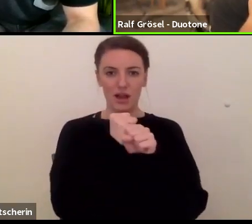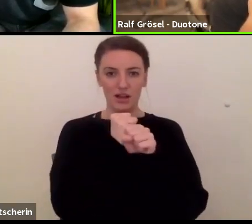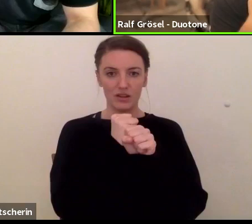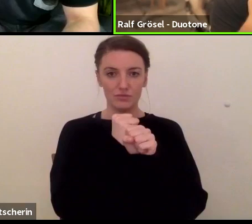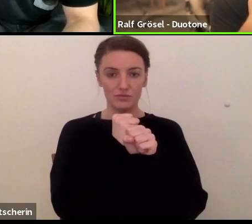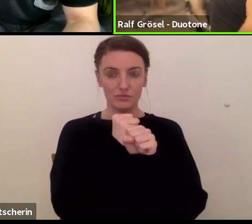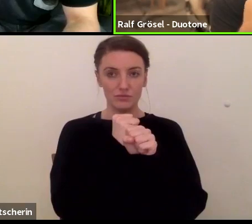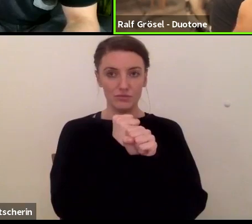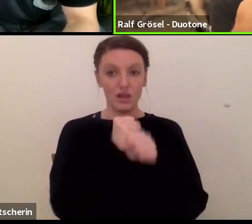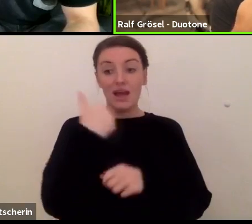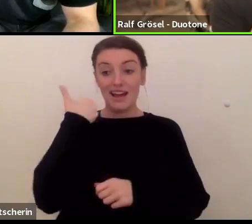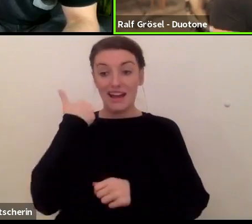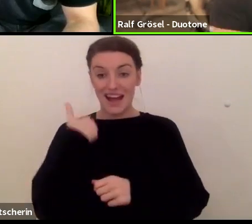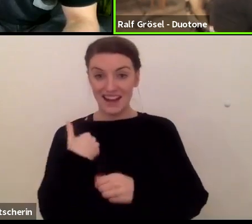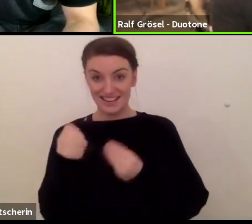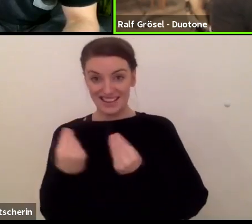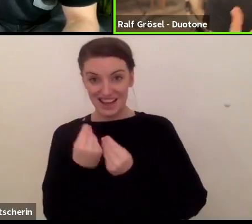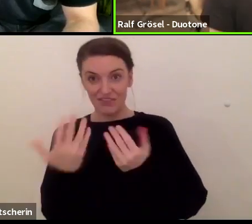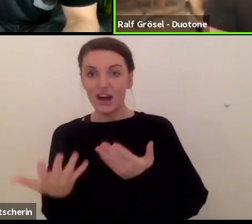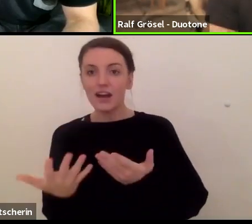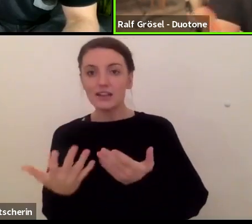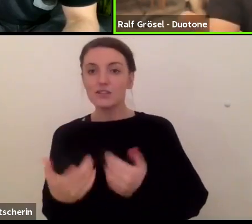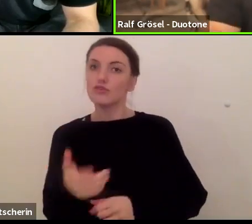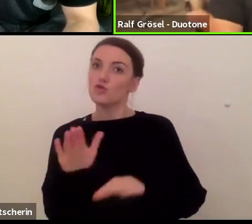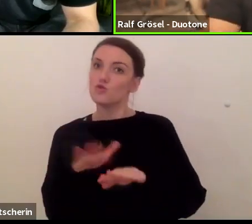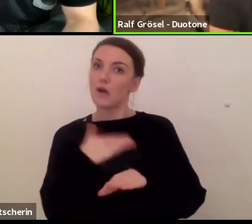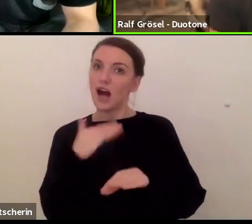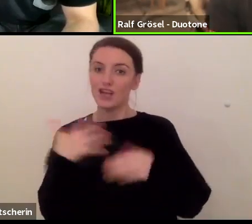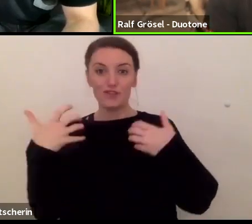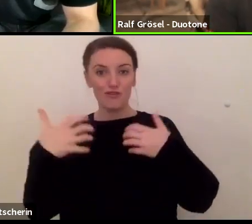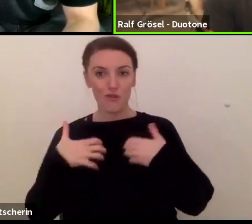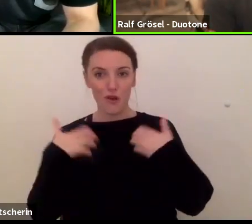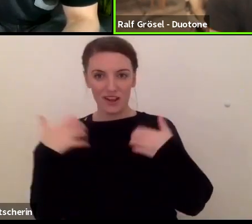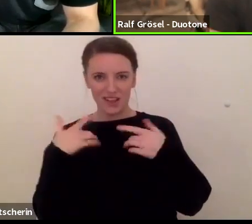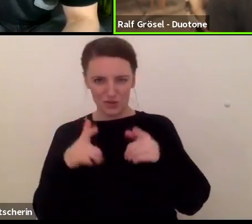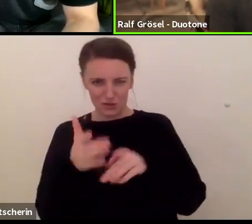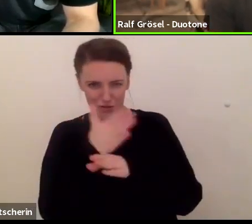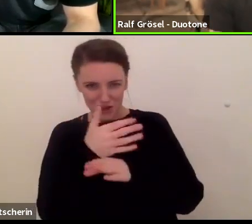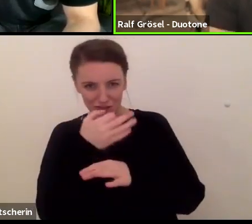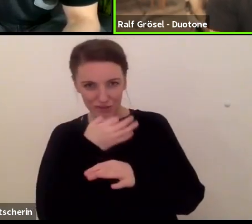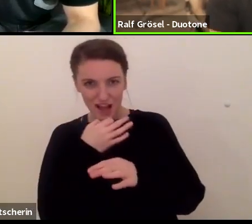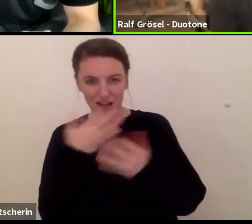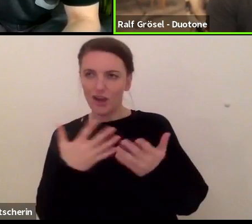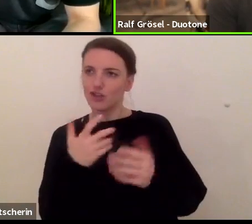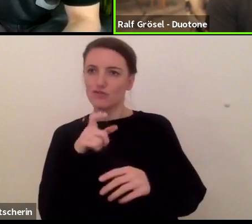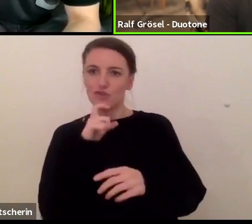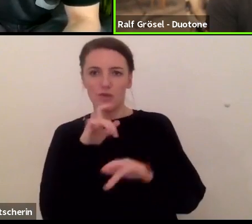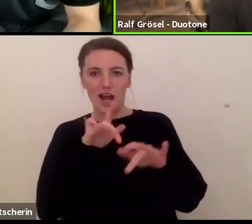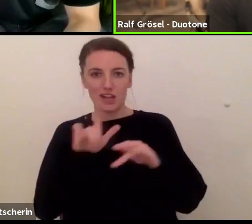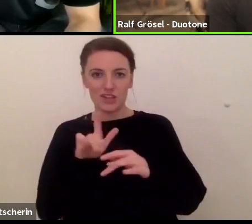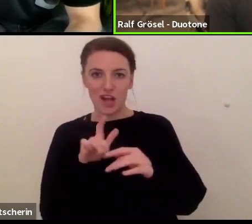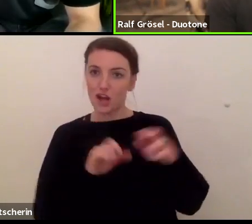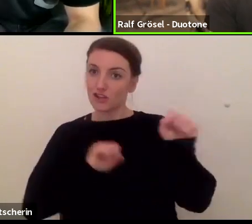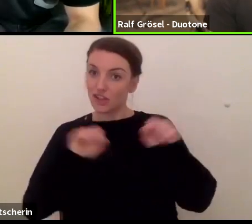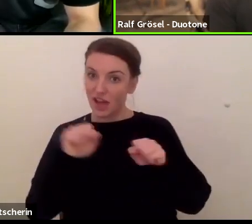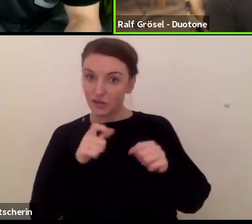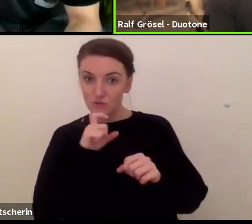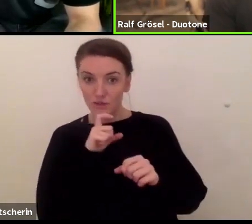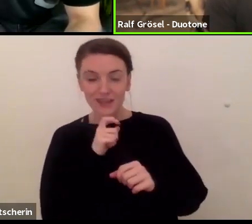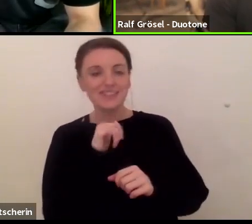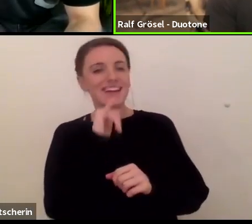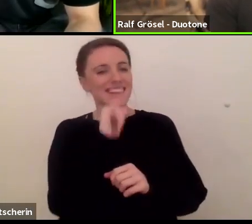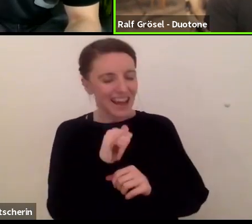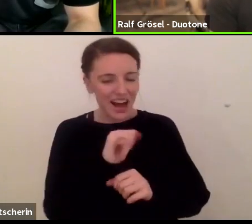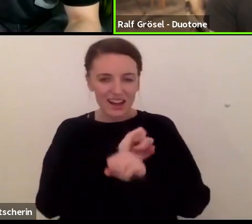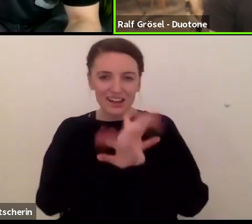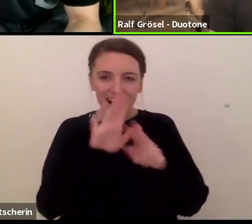habe, das ist das eine, das man sagt, das war die Frage vorher, was macht mir Spaß, macht mir das Kite Spaß? Dann sage ich, ja, mir macht das